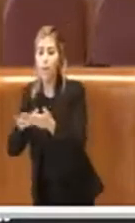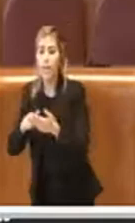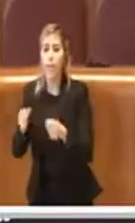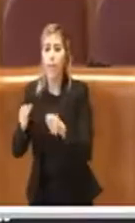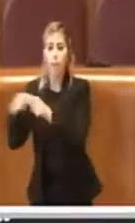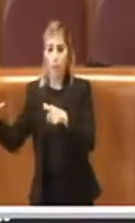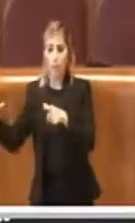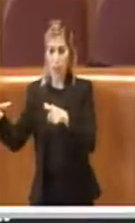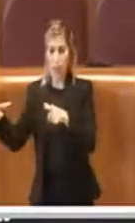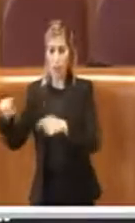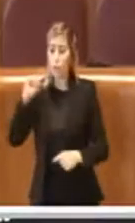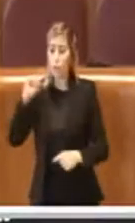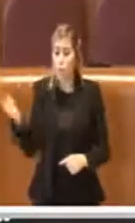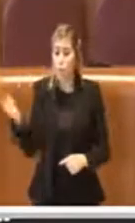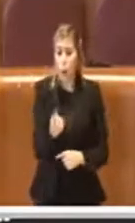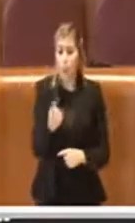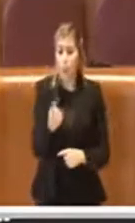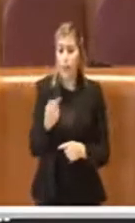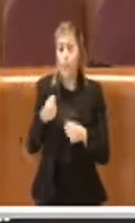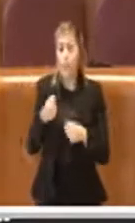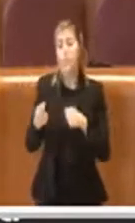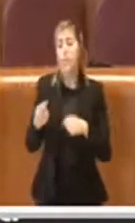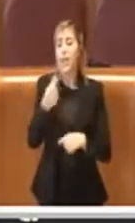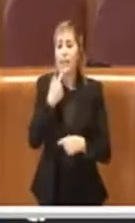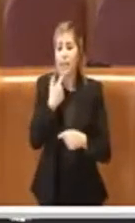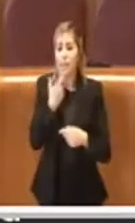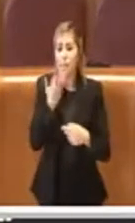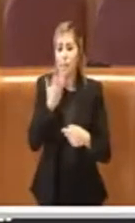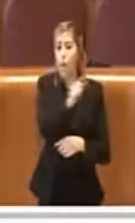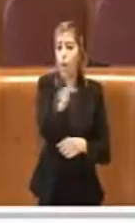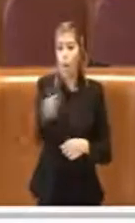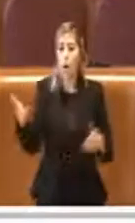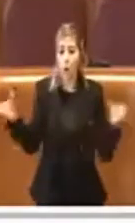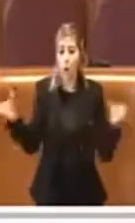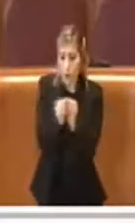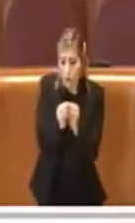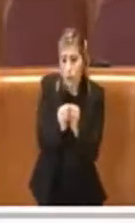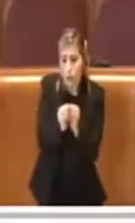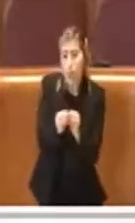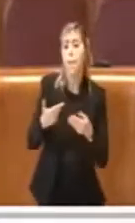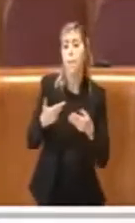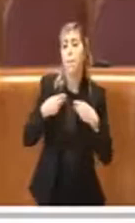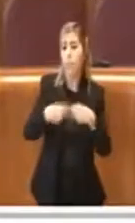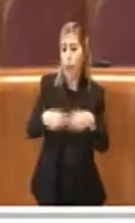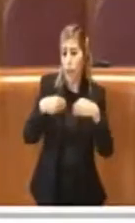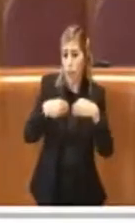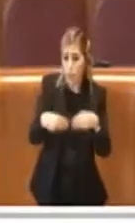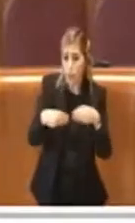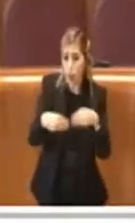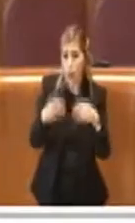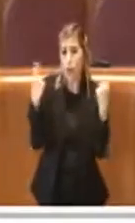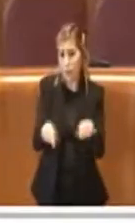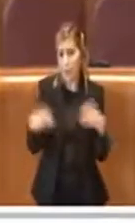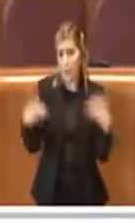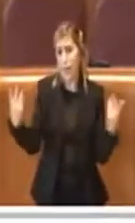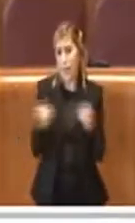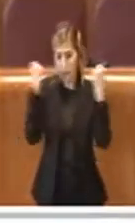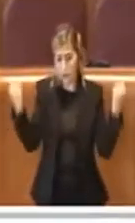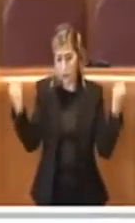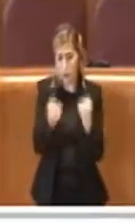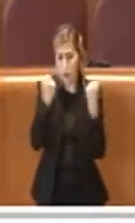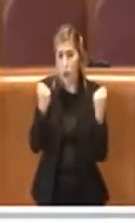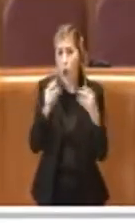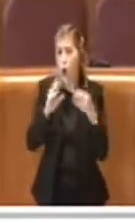questo se tutti i soggetti portatori di interesse vorranno partecipare a questa iniziativa. Lo si fa come? Lo si fa